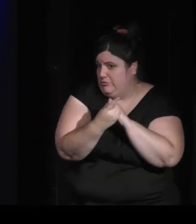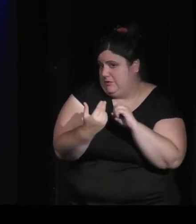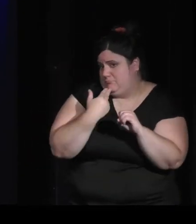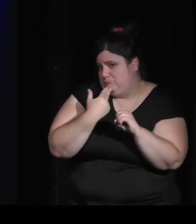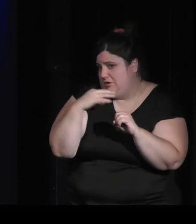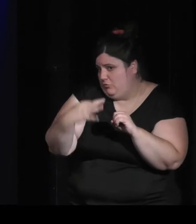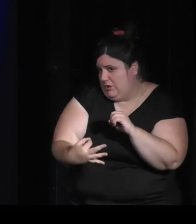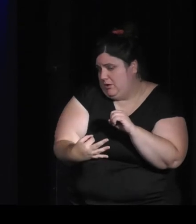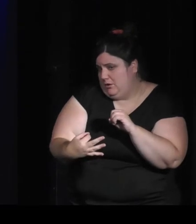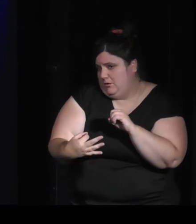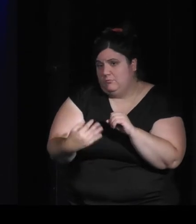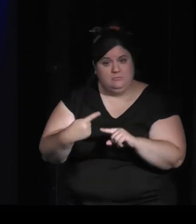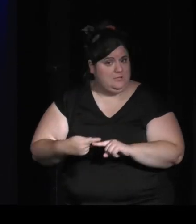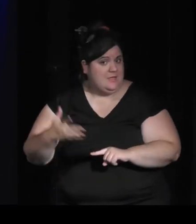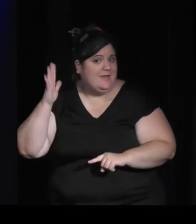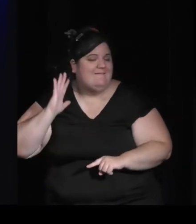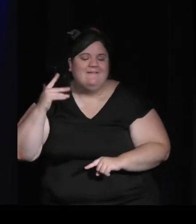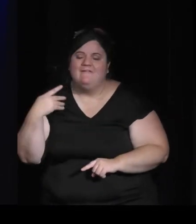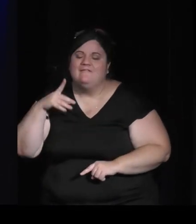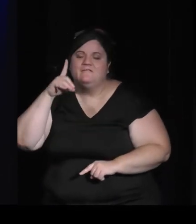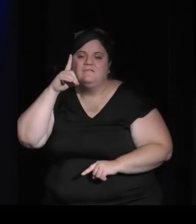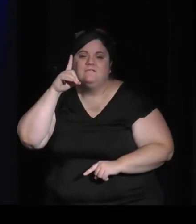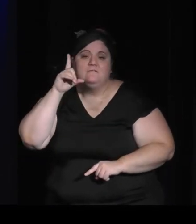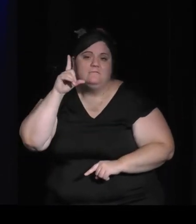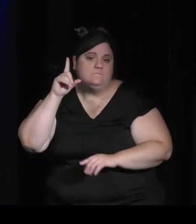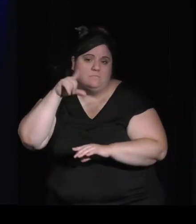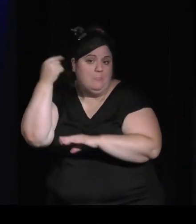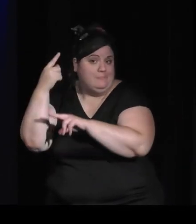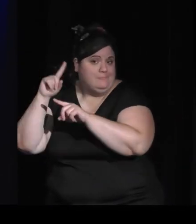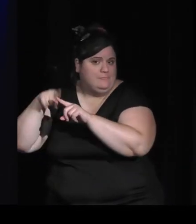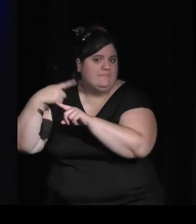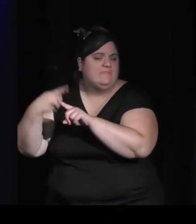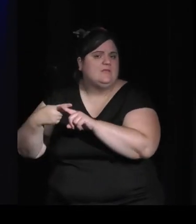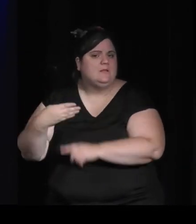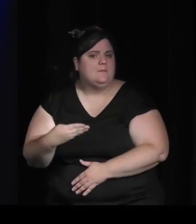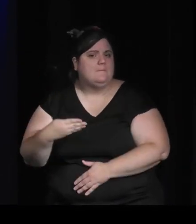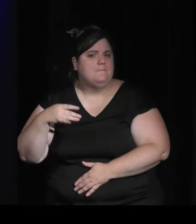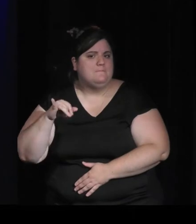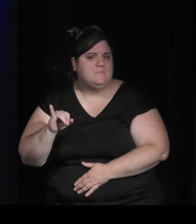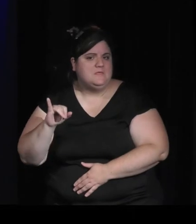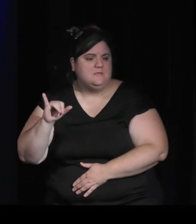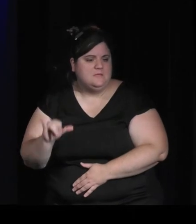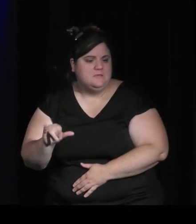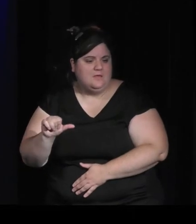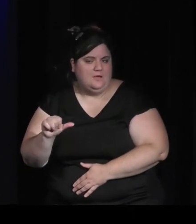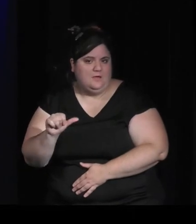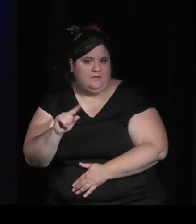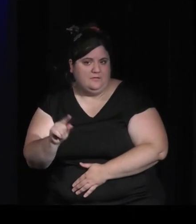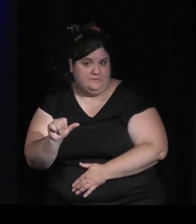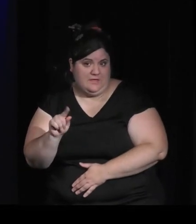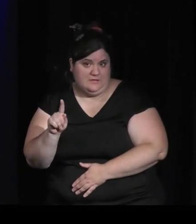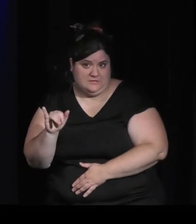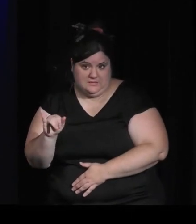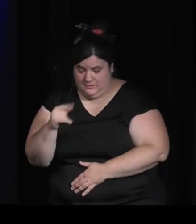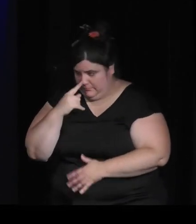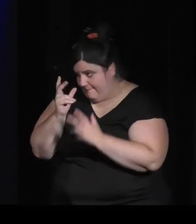suis aussi un grand fan de Miyazaki, comme beaucoup d'auteurs de ma génération, et qui ont aussi mis la